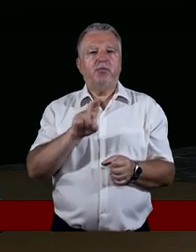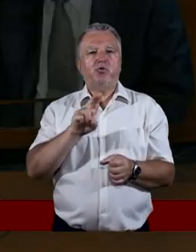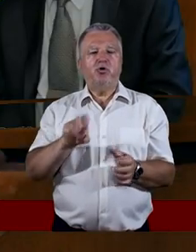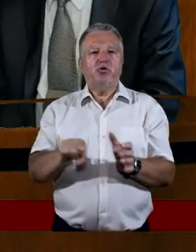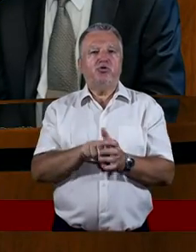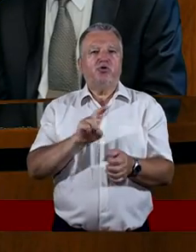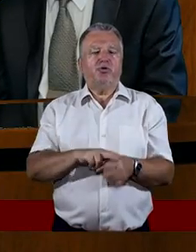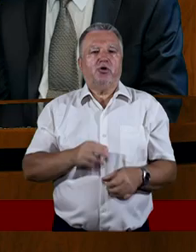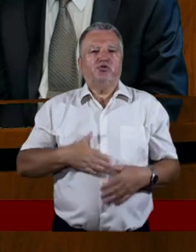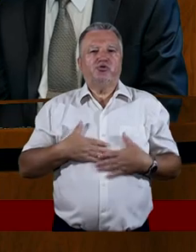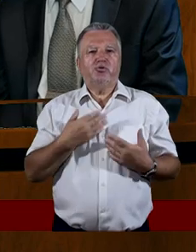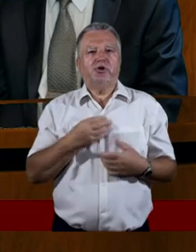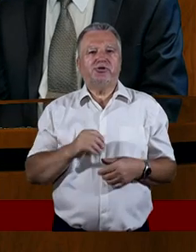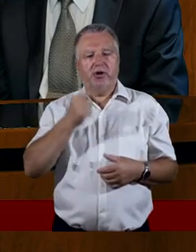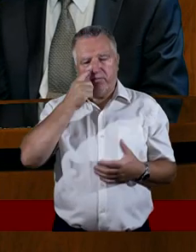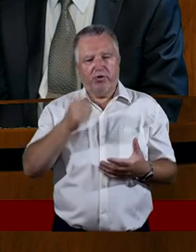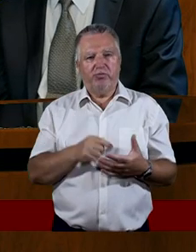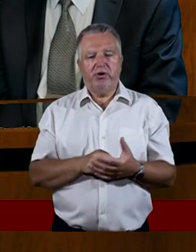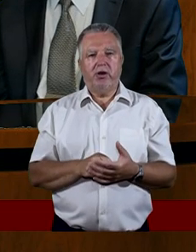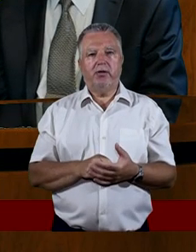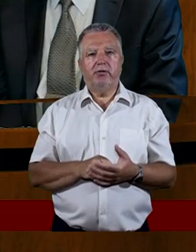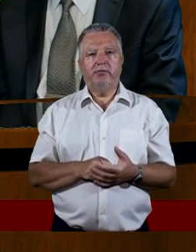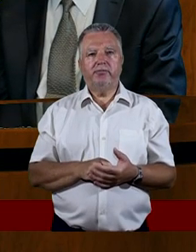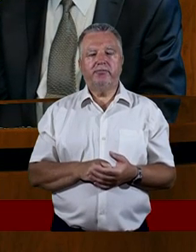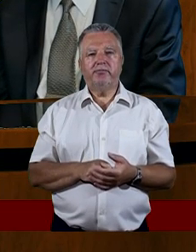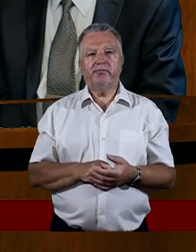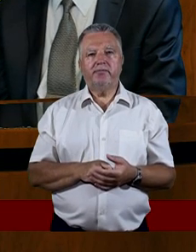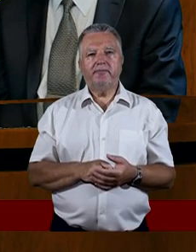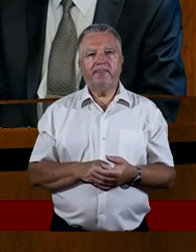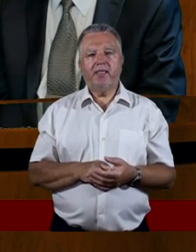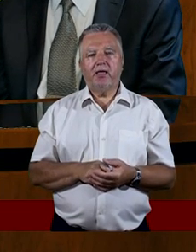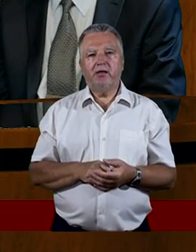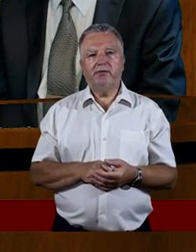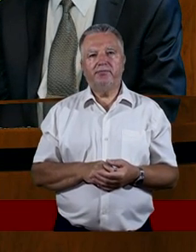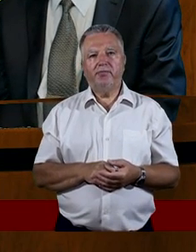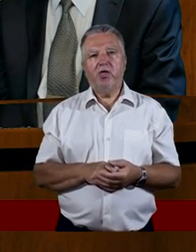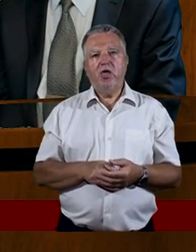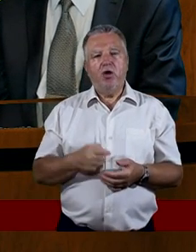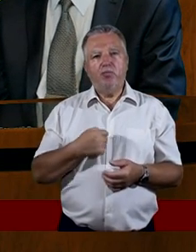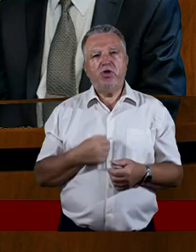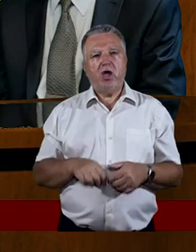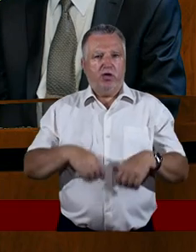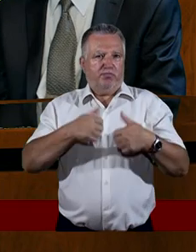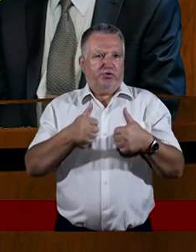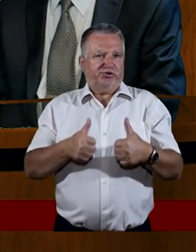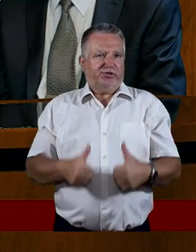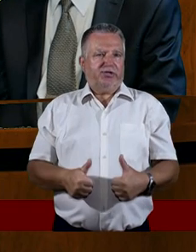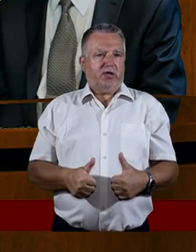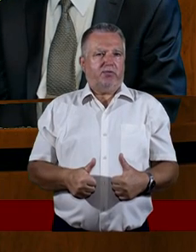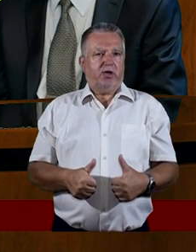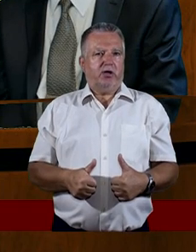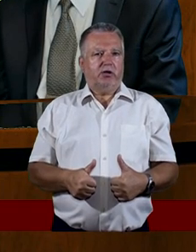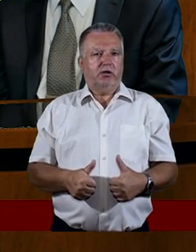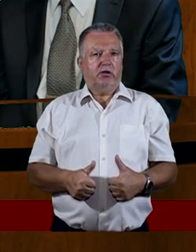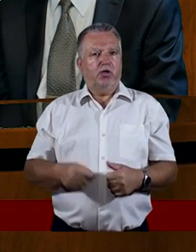Owszem, do tego mogę coś powiedzieć. Ja nie o tym mówiłam, że ja... temu pomóc, a temu postawą pokazać, że jestem chrześcijanką. A nie tylko jak poczuję,